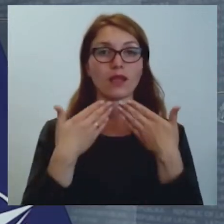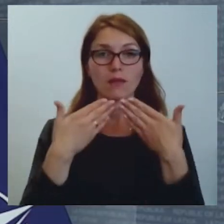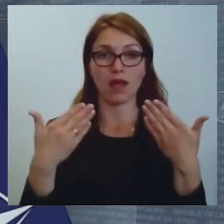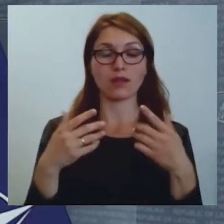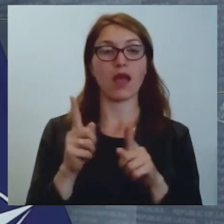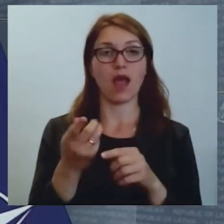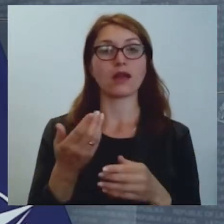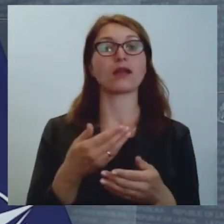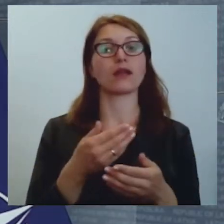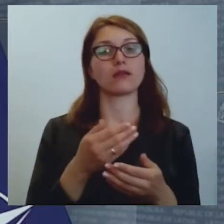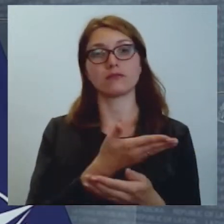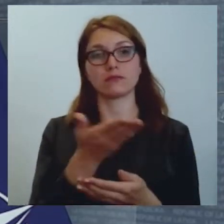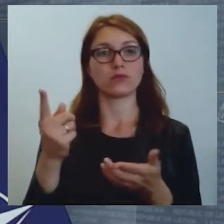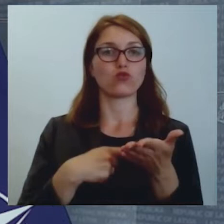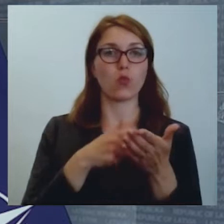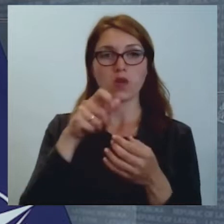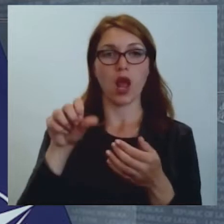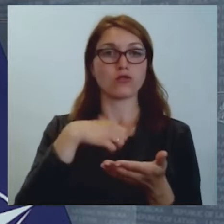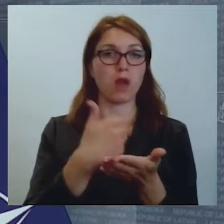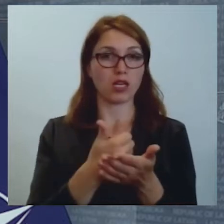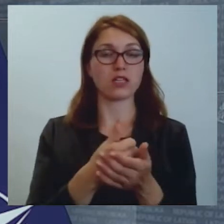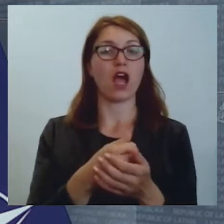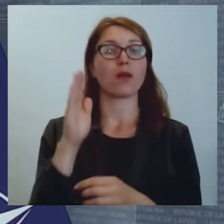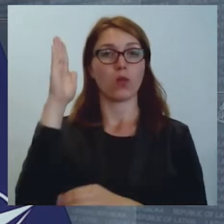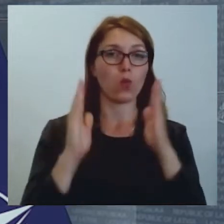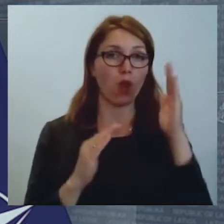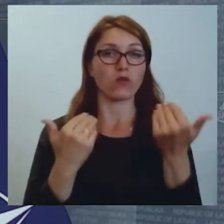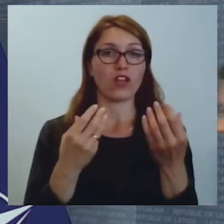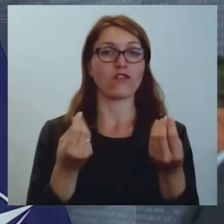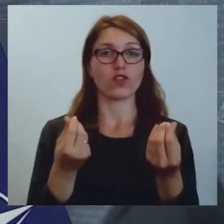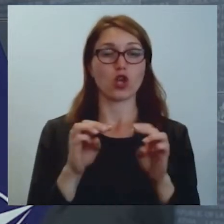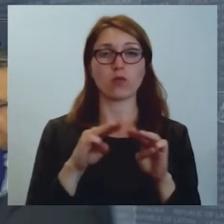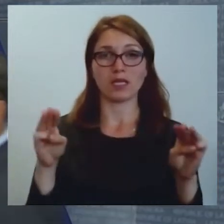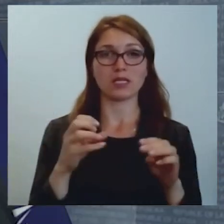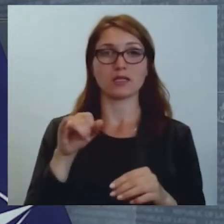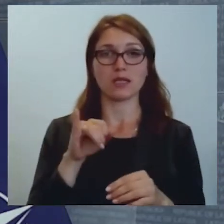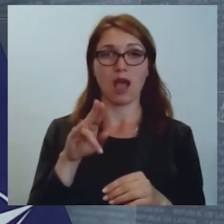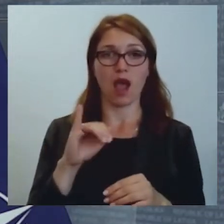Aicinājums mediju pārstājumus jautājumu lūdzu celiet rokas un lūdzu vārds Finanšu ministram Jānim Reiram.